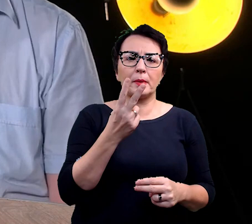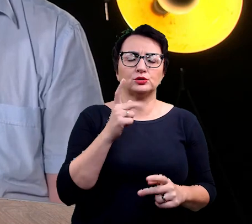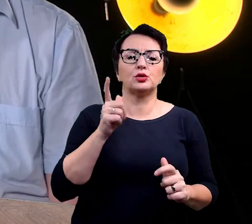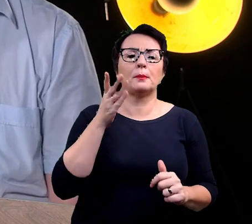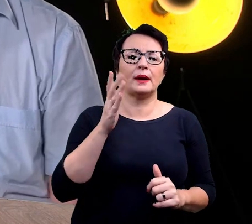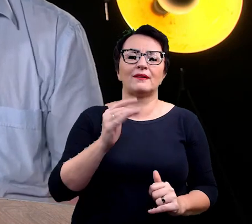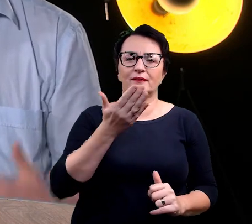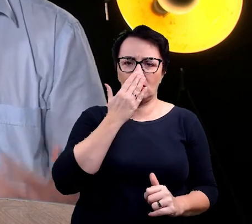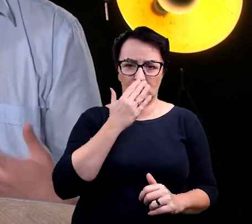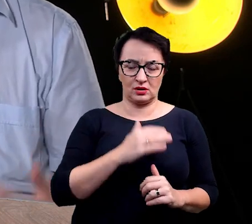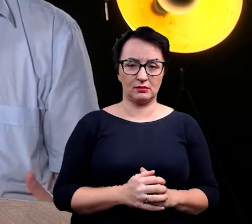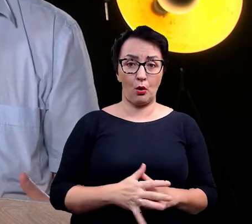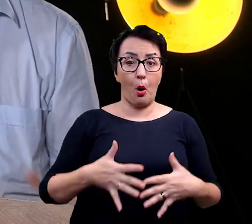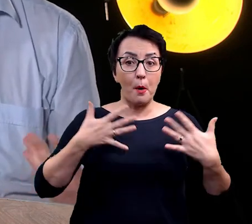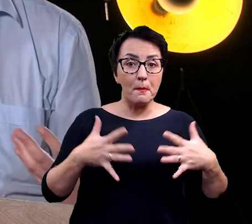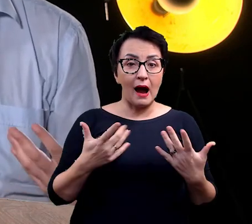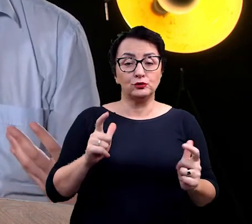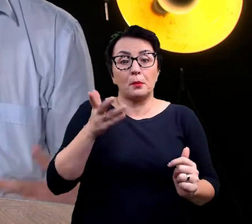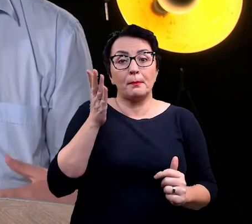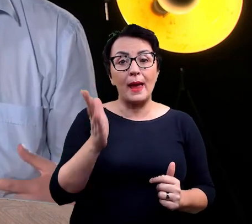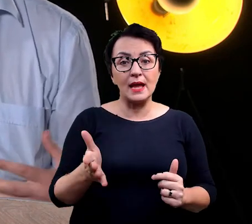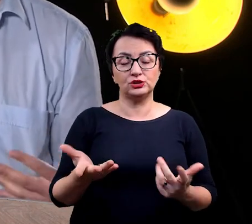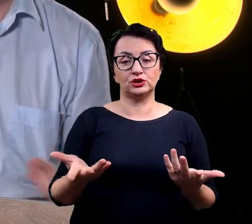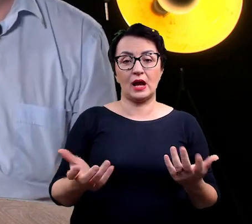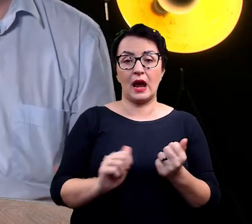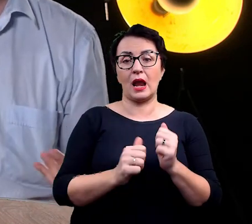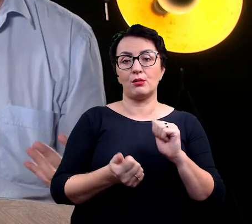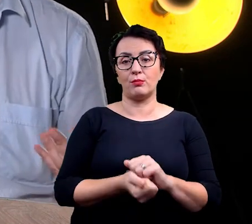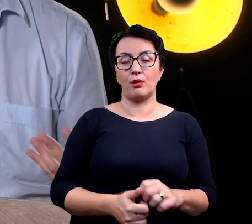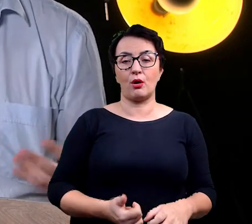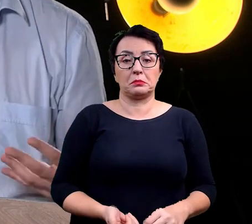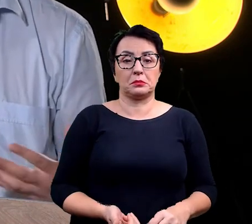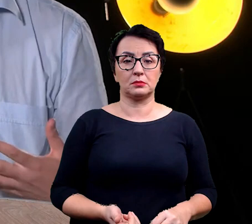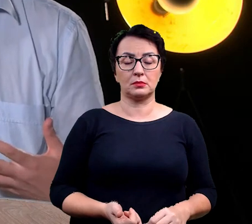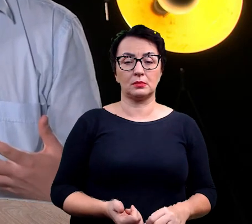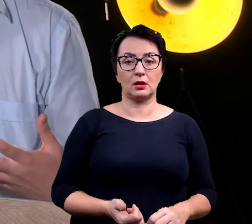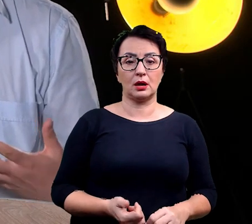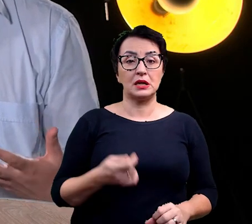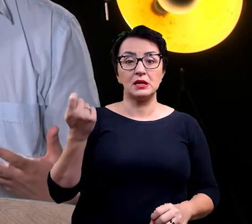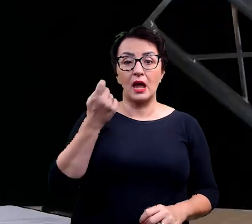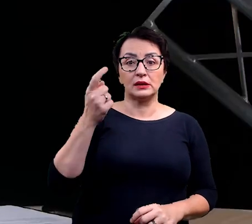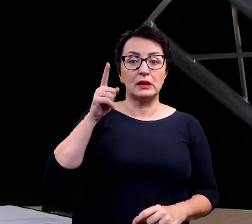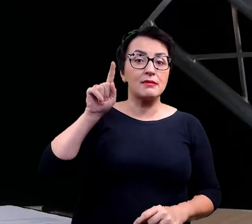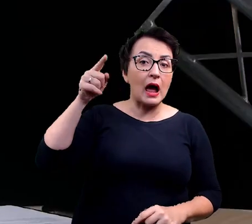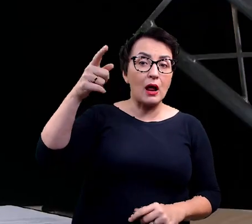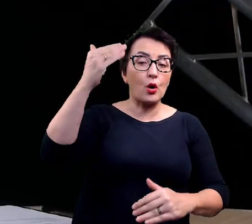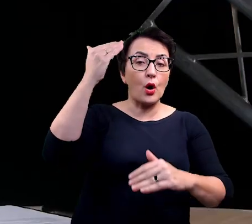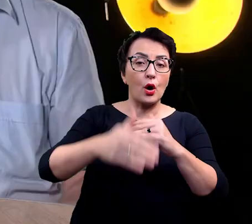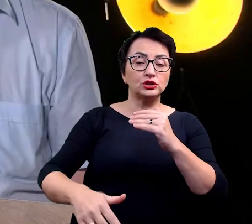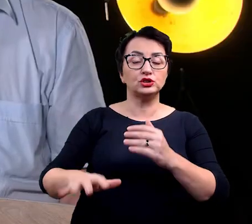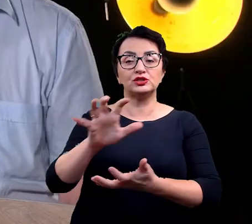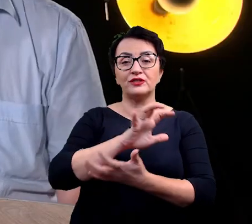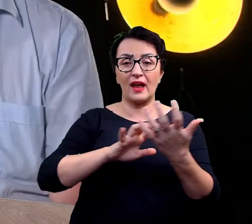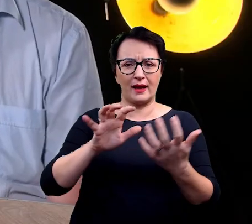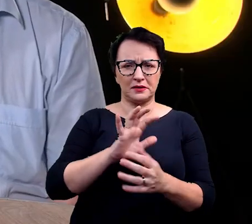jak to będzie wyglądać. Także jakiś obaw taki, że co to będzie, albo, no nie wiem, czy teraz jadę gdzieś na koniec świata. nie rady. Nie,